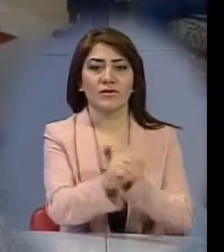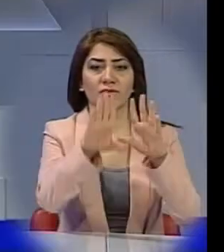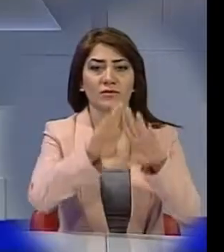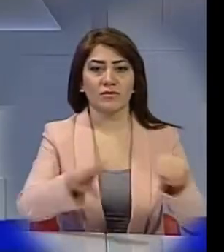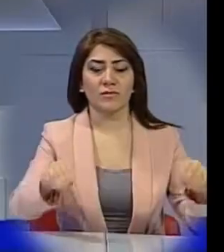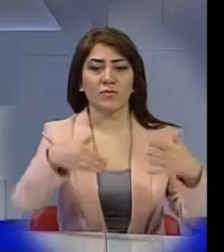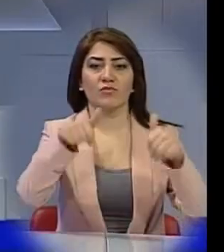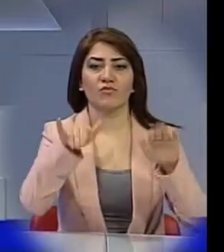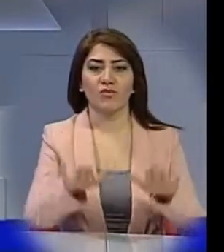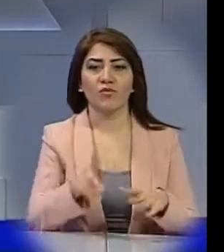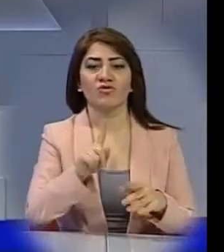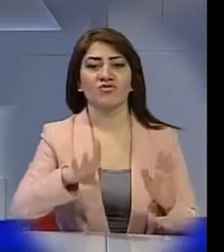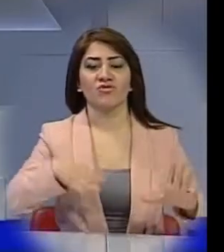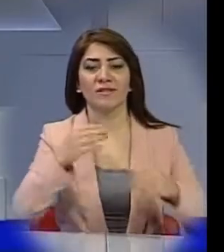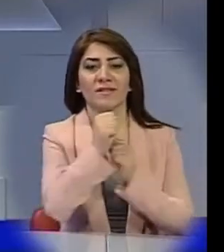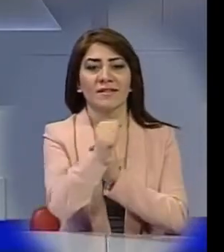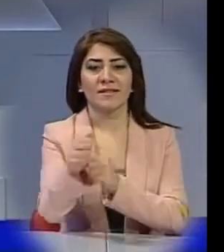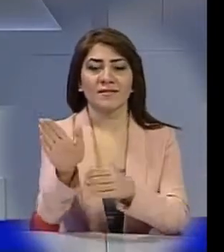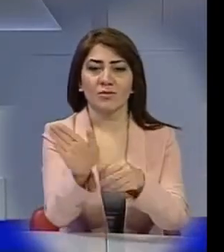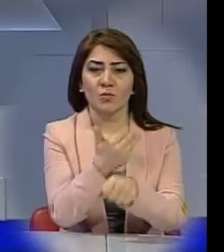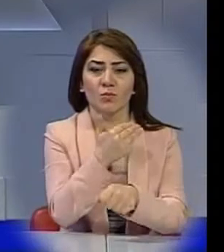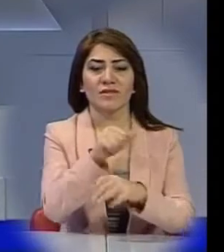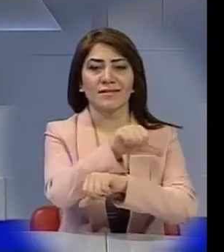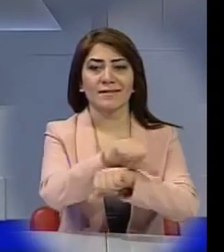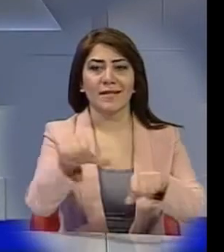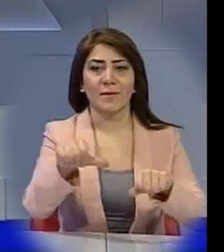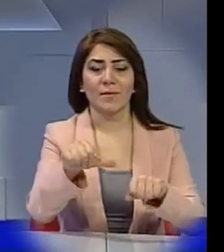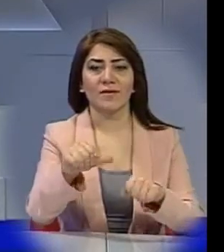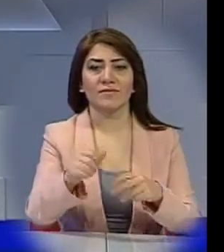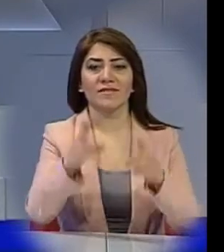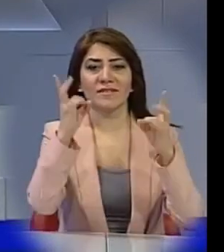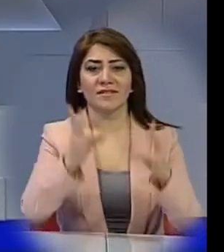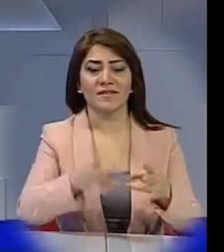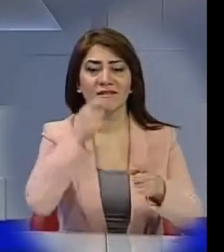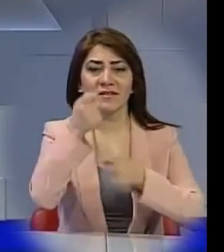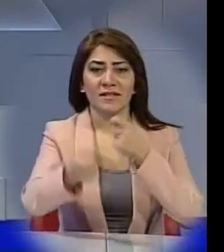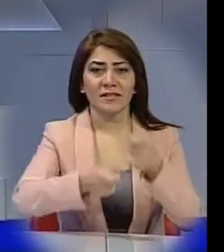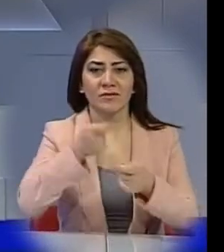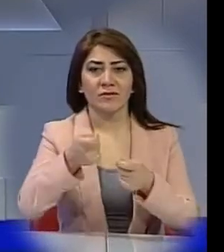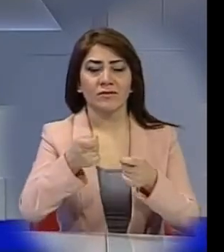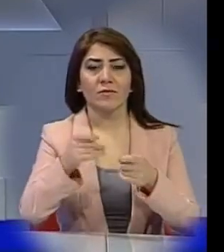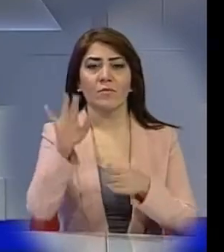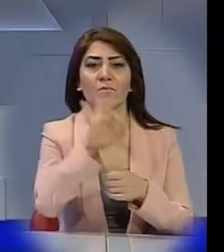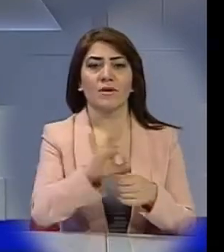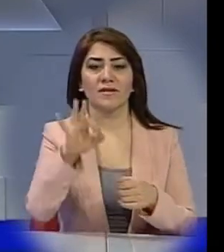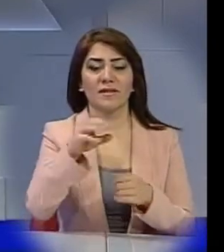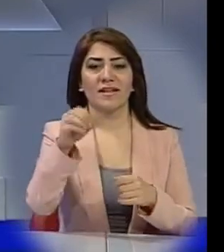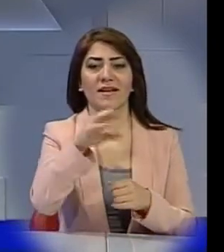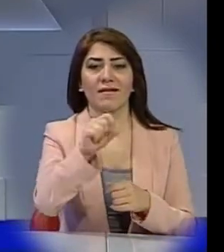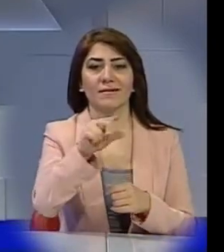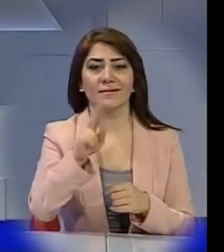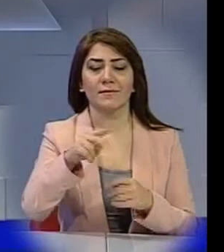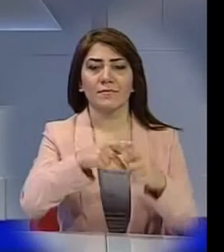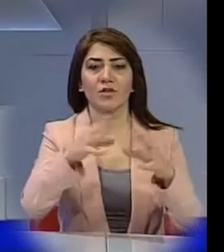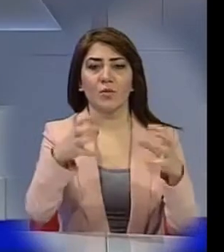ռեժիմի ամրապնդման դիպուկահարներին դուր սպերման սահմանային միջադեպերի հետաքնության մեխանիզմի ստեղցման վերաբերյալ իհակը